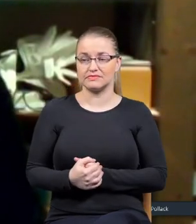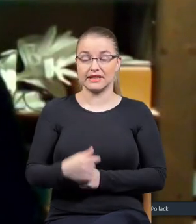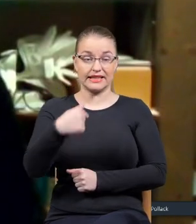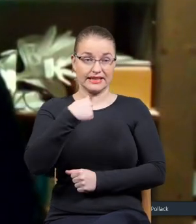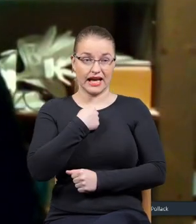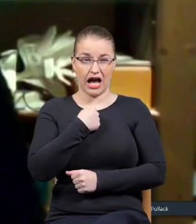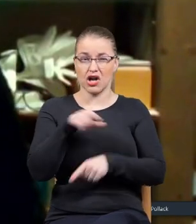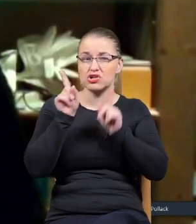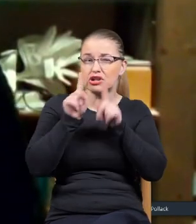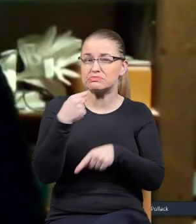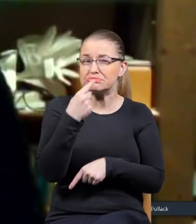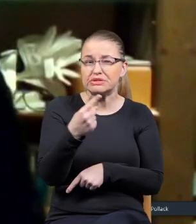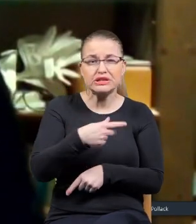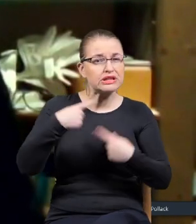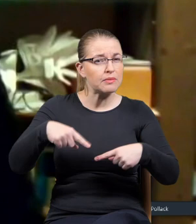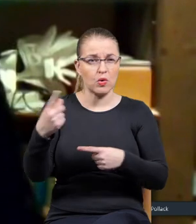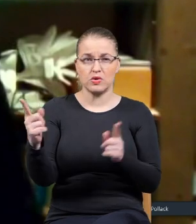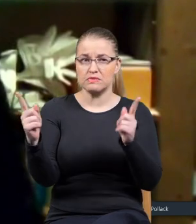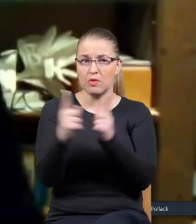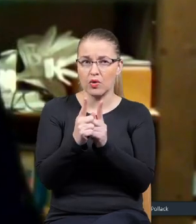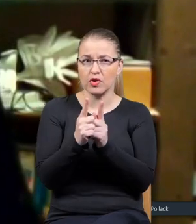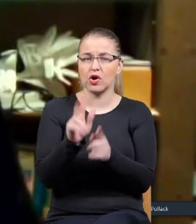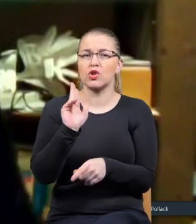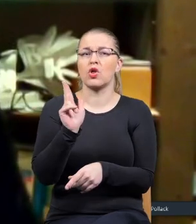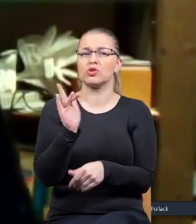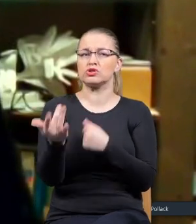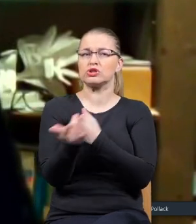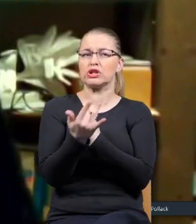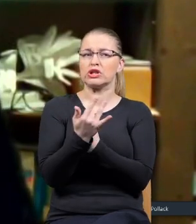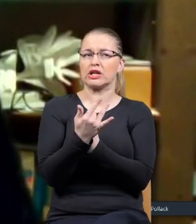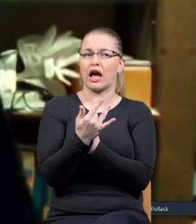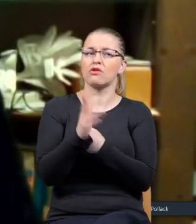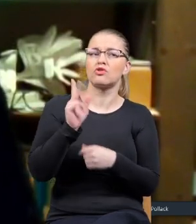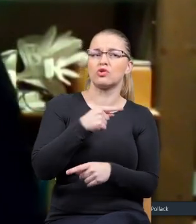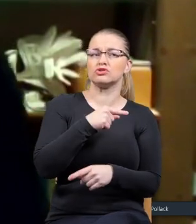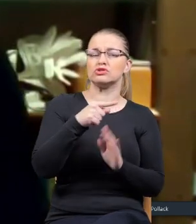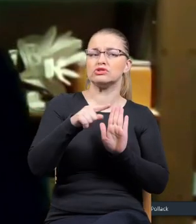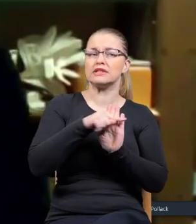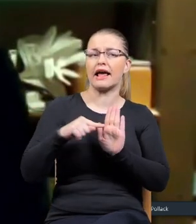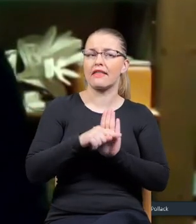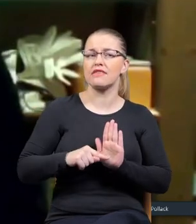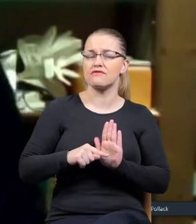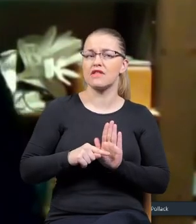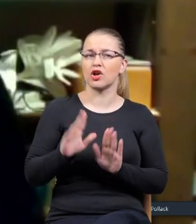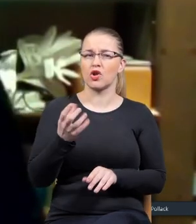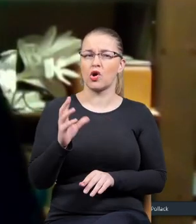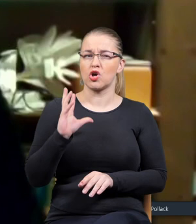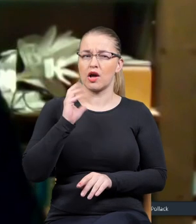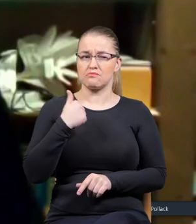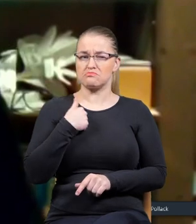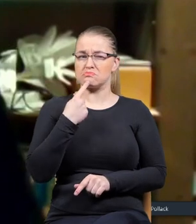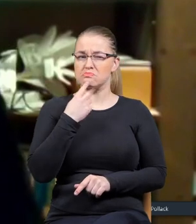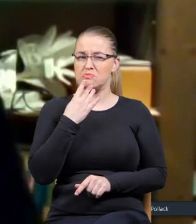szczerze mówiąc, nie spotkałem się z taką recepcją bardzo negatywną, żeby ludzie bluli na mnie, czy